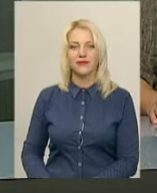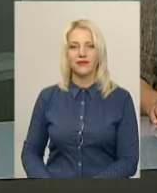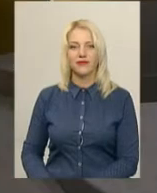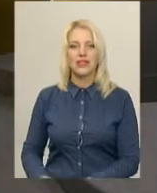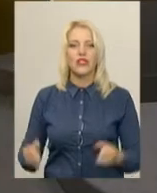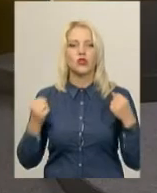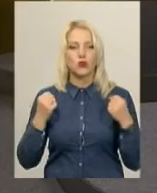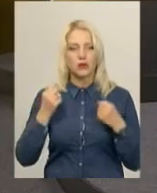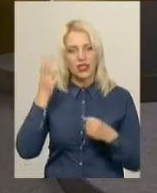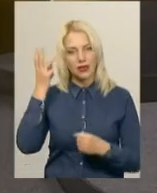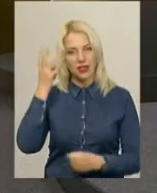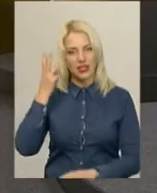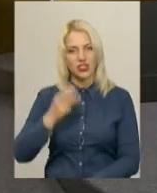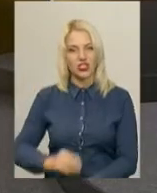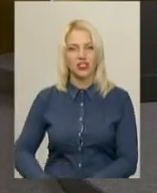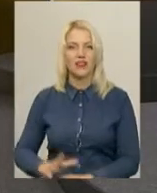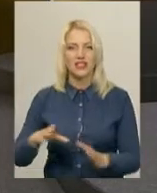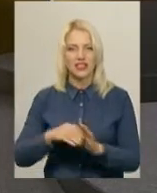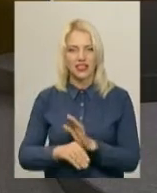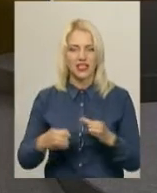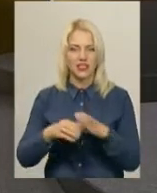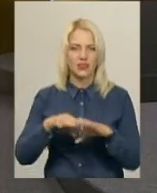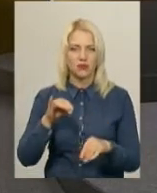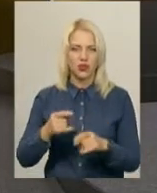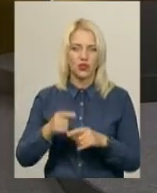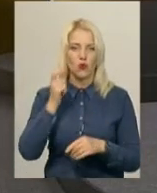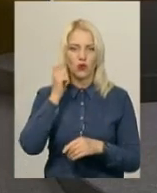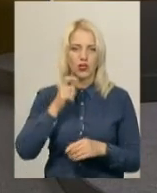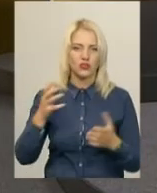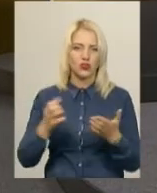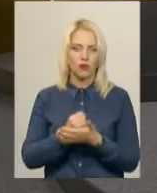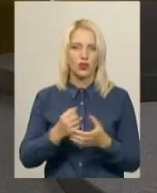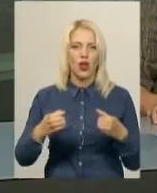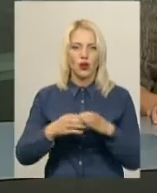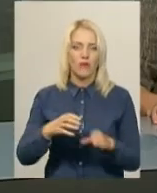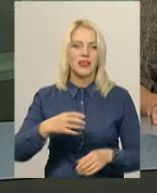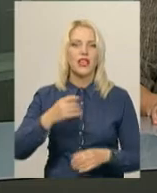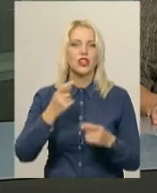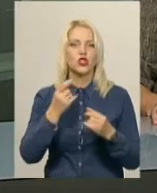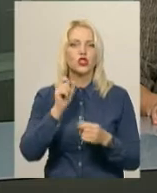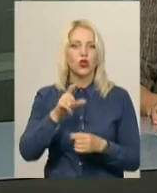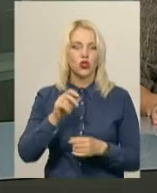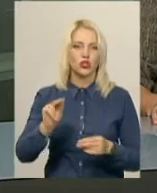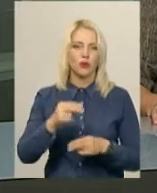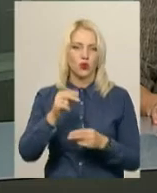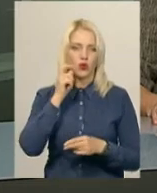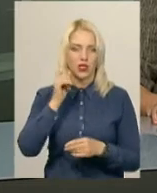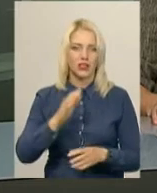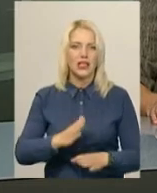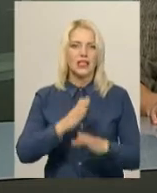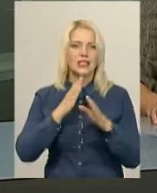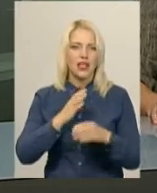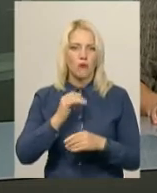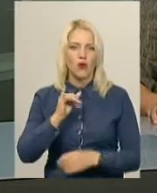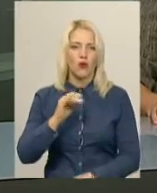Спортсмени Хмельниччини в складі збірної команди України здобули командне золото чемпіонату Європи з бойового самбо в